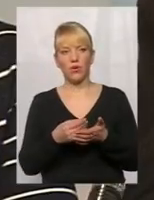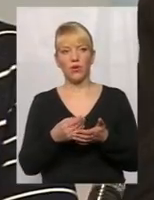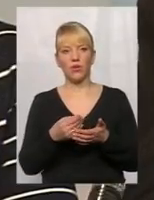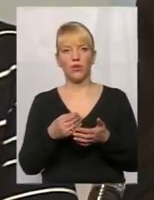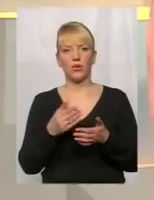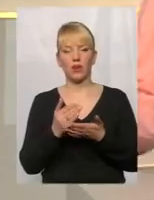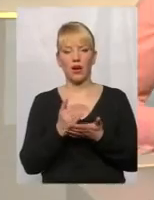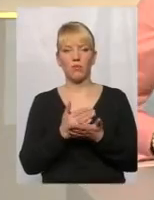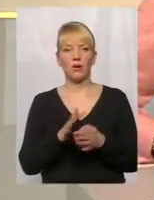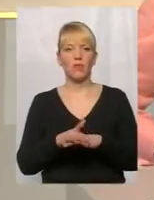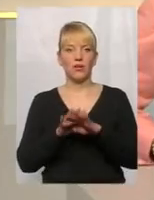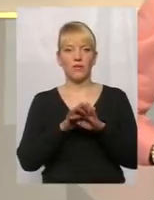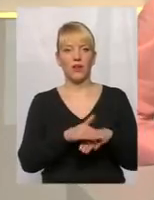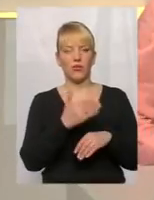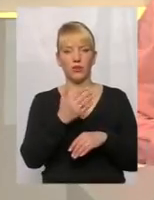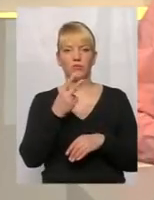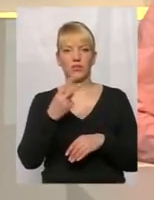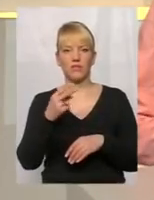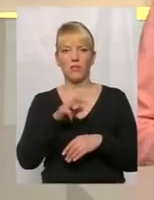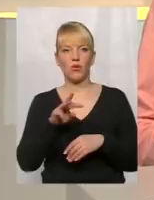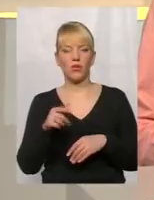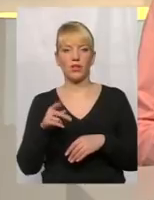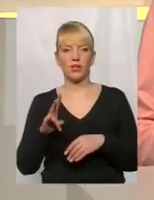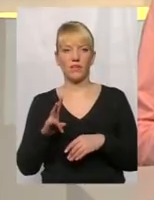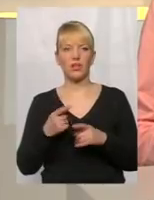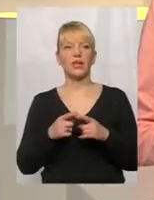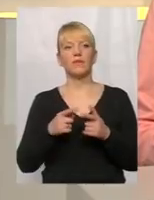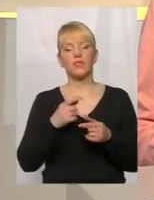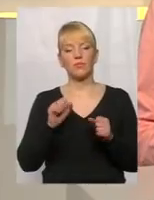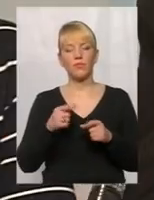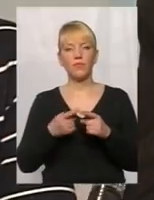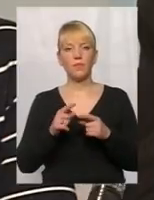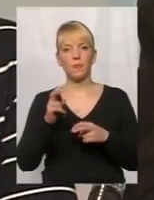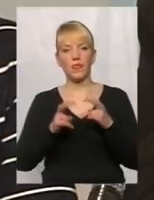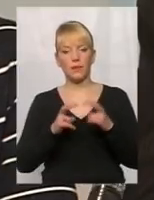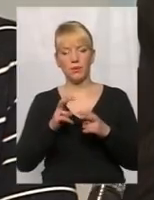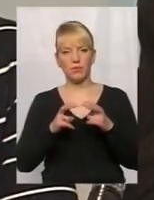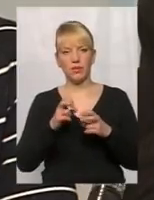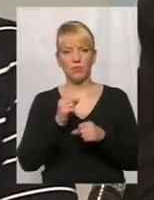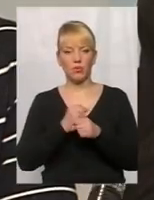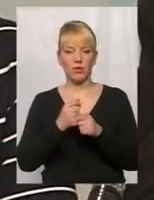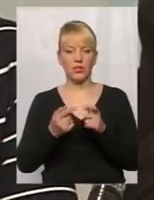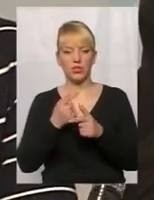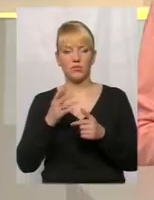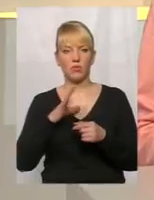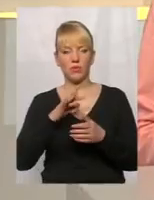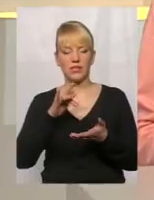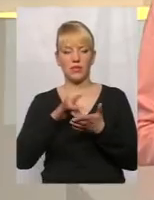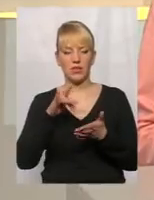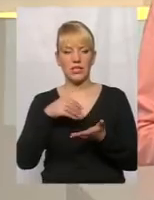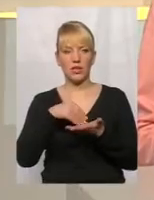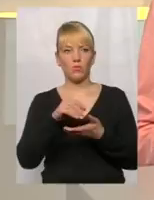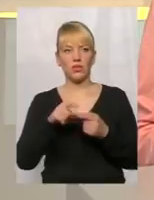мільйони гривень бюджетних коштів. Чи могло саме це підприємство зробити, чи це все-таки була централізована закупівля через